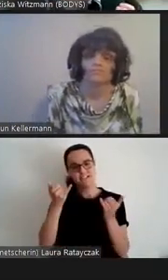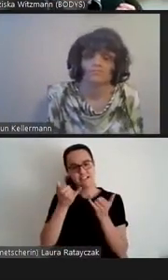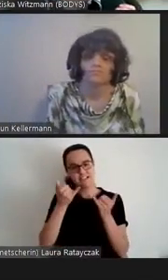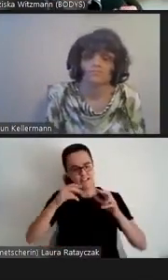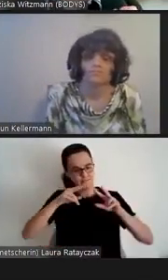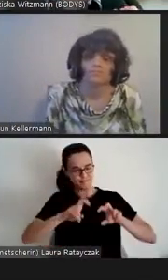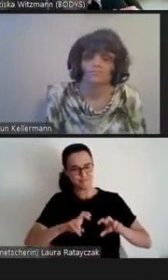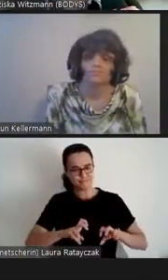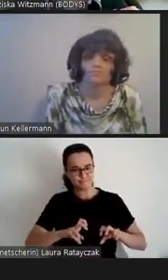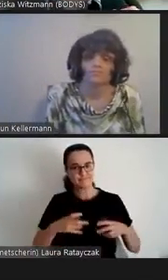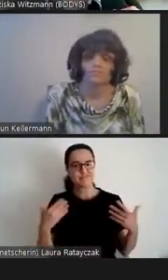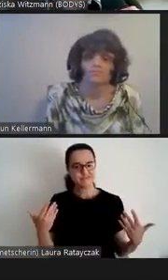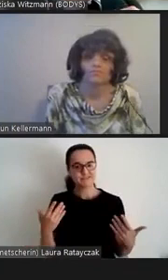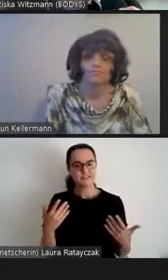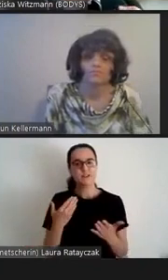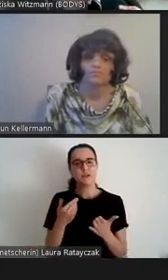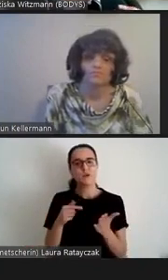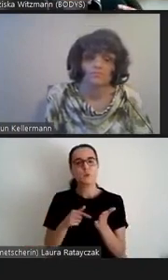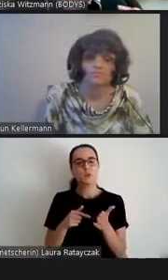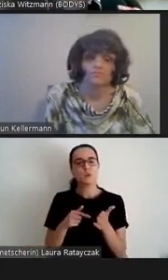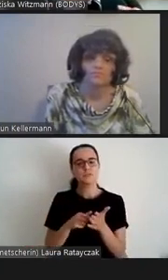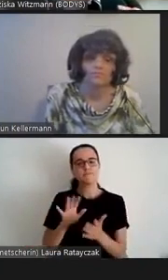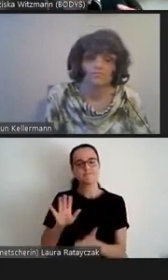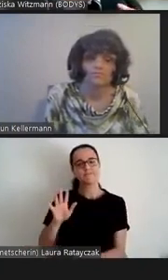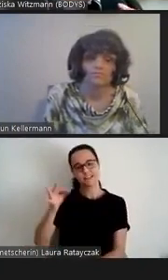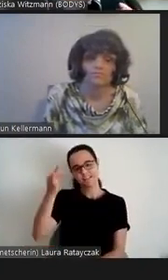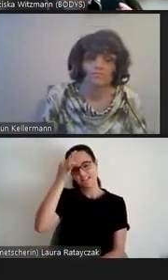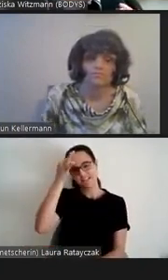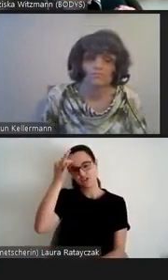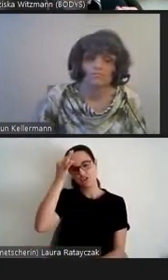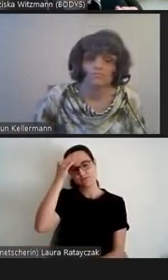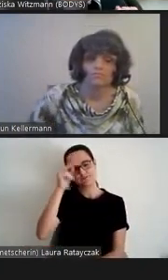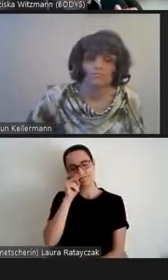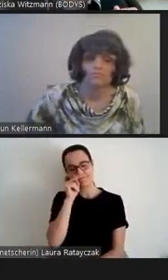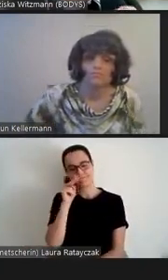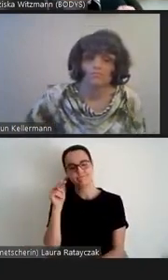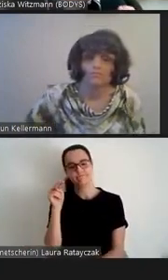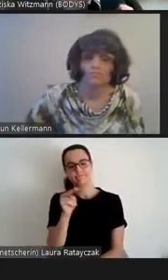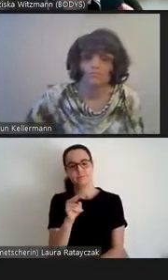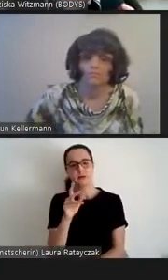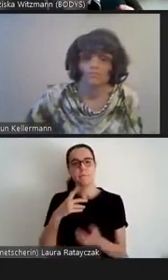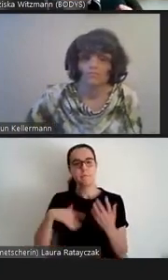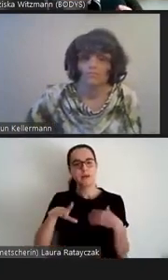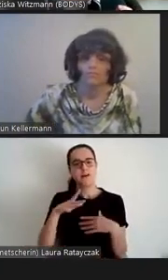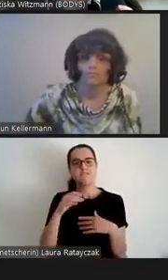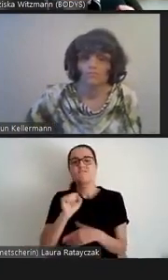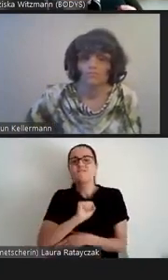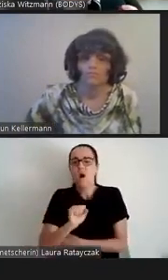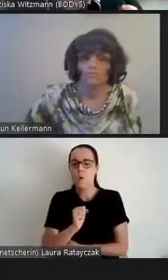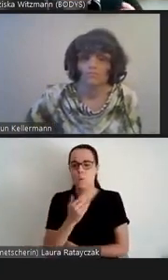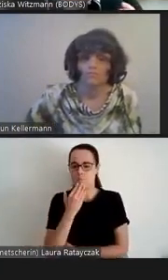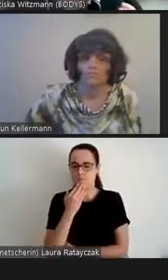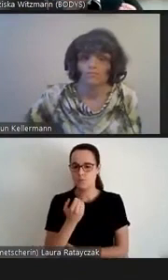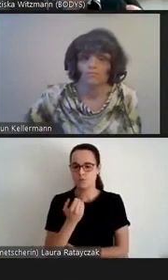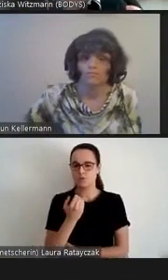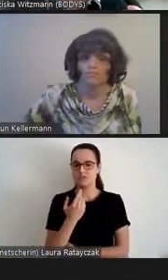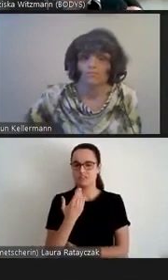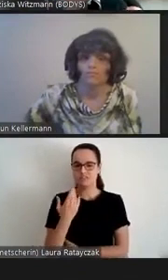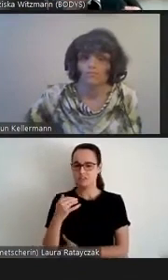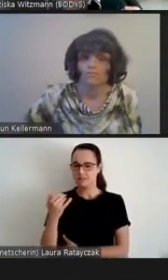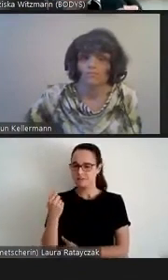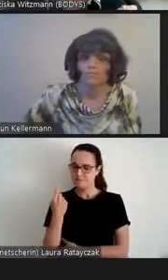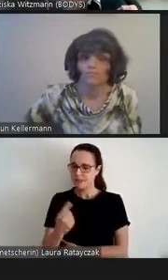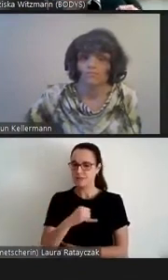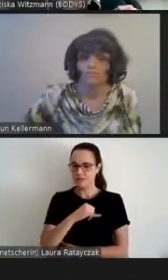wissenschaftliche Zugang ist ein Motiv geschichtlicher Zugang.